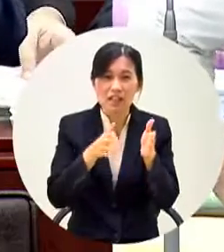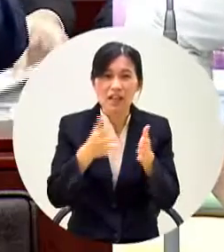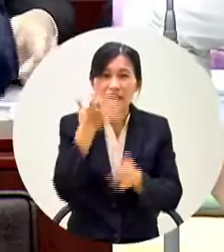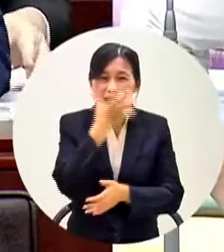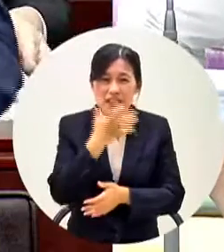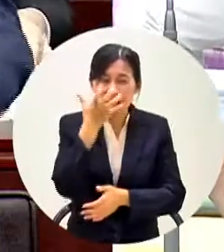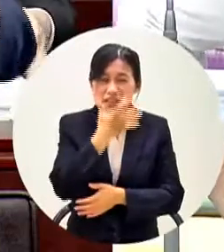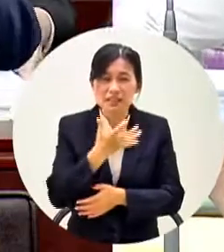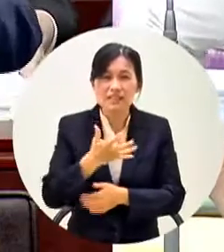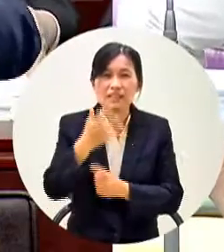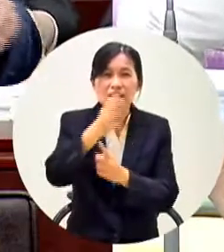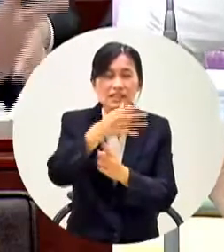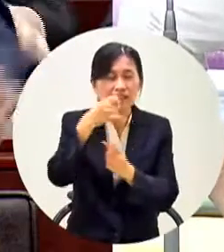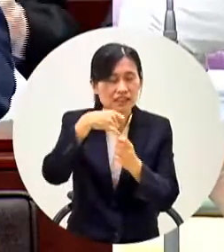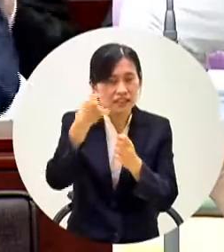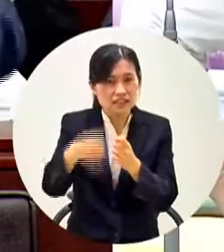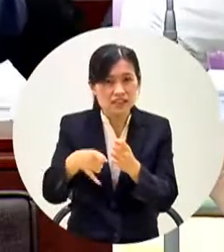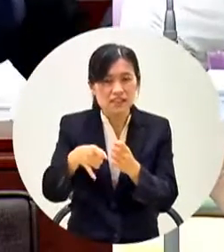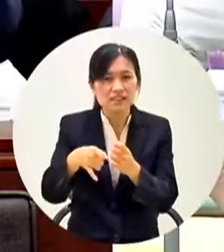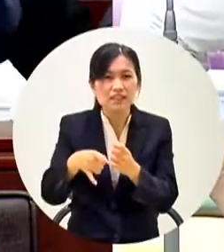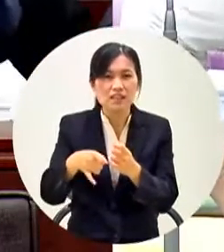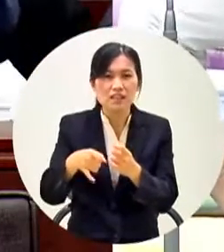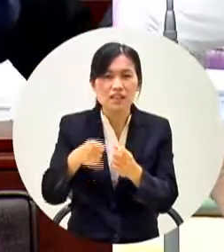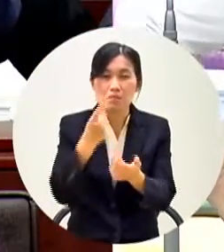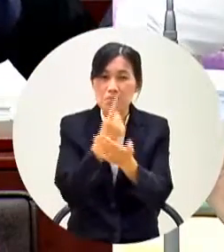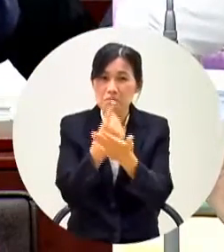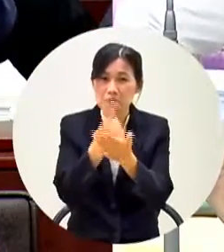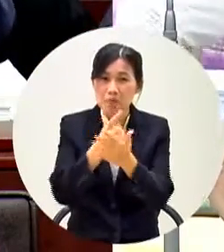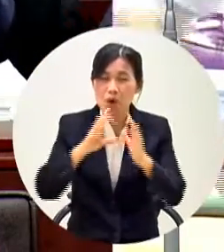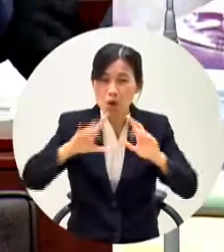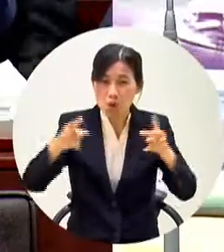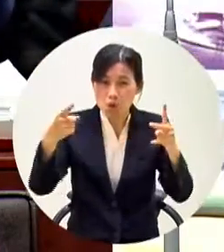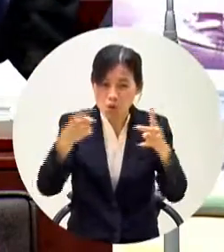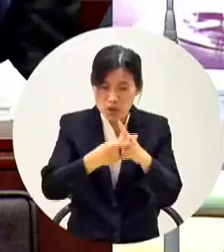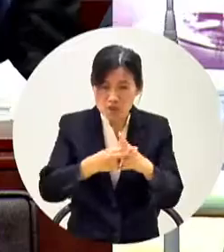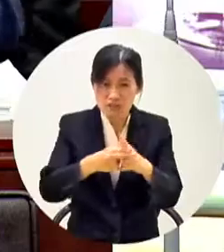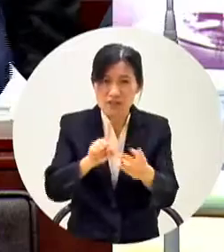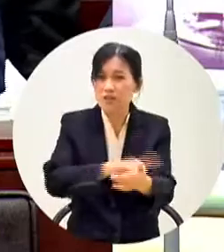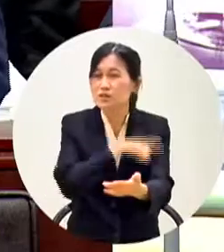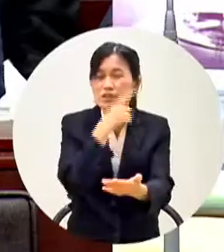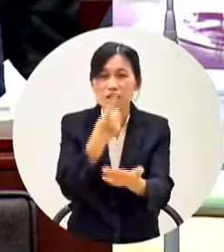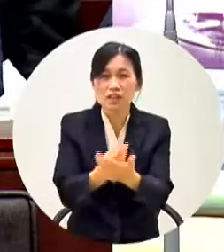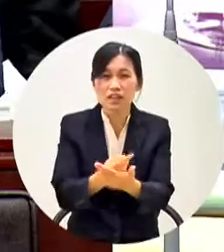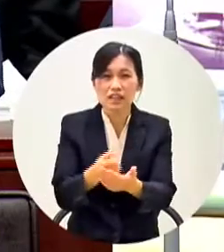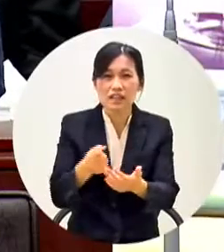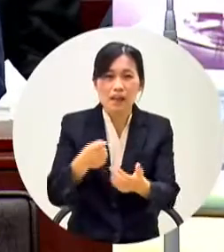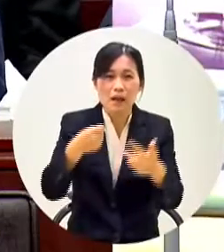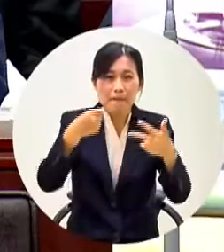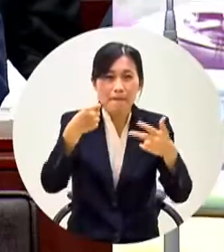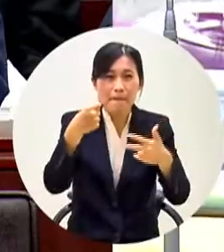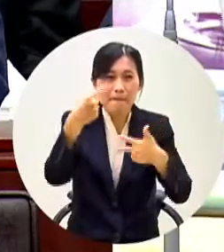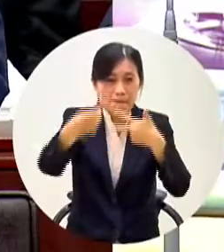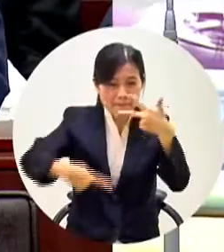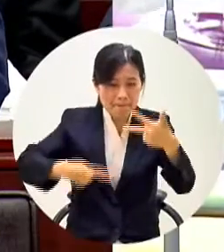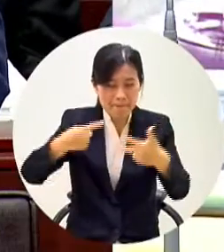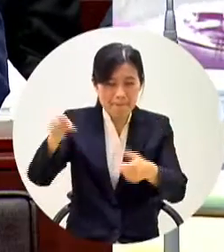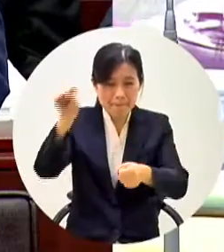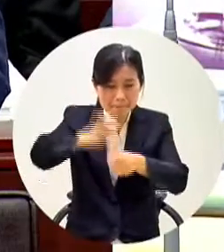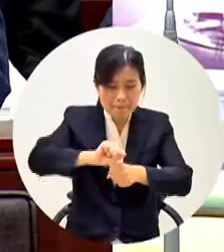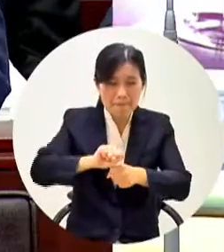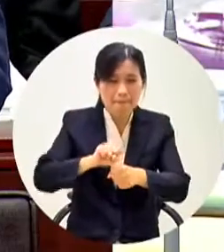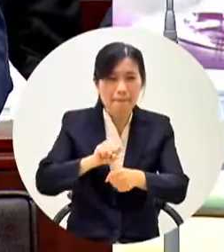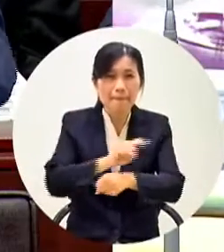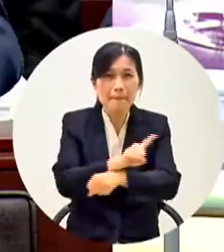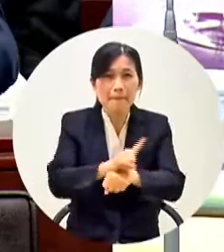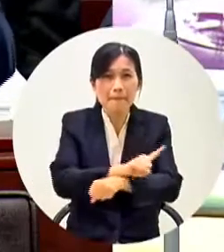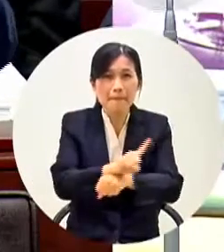學五還有五三所有的國小都是每一個星期可以加一堂英文課是不是因為他們年級不一樣的